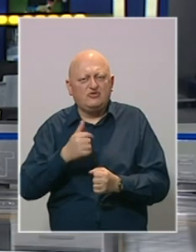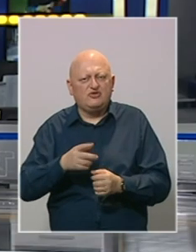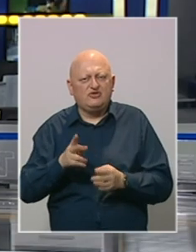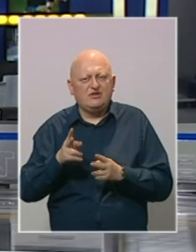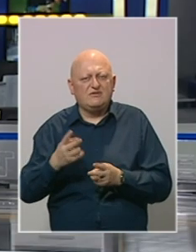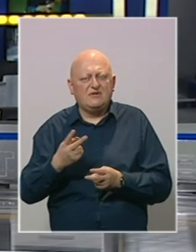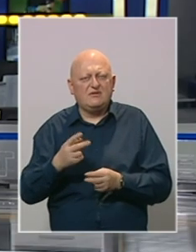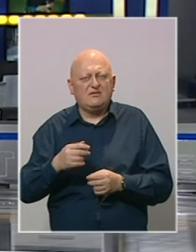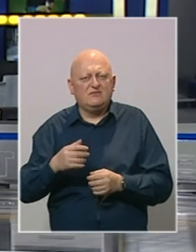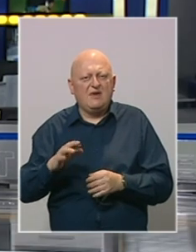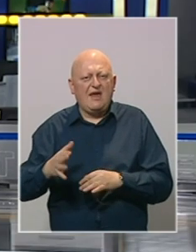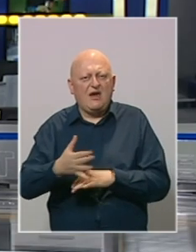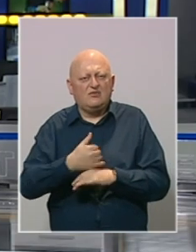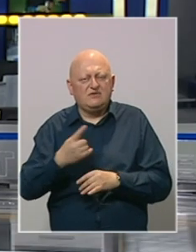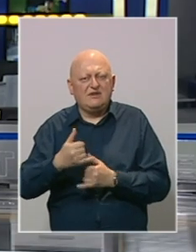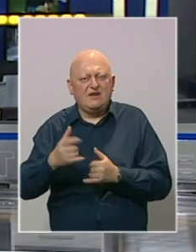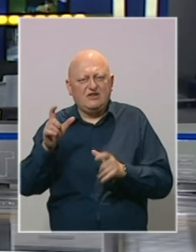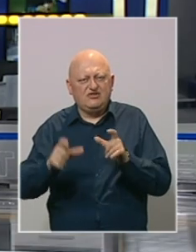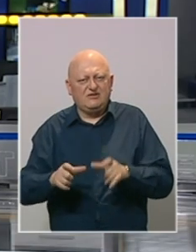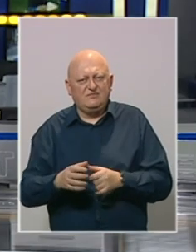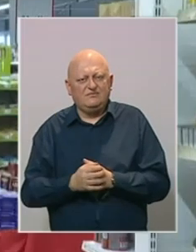izazov za gospodarstvenike, ali i građane.